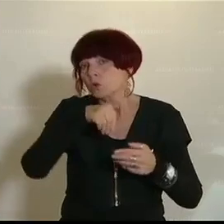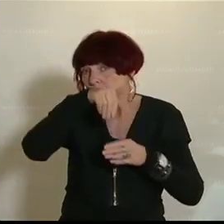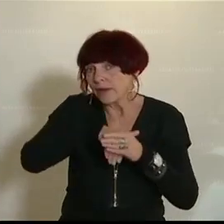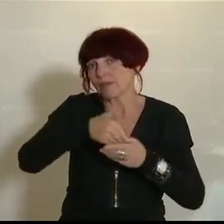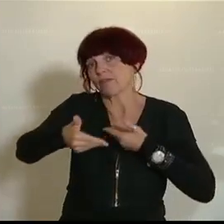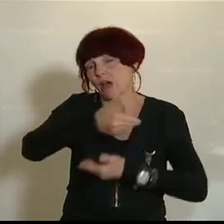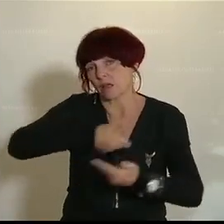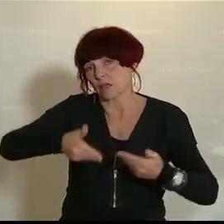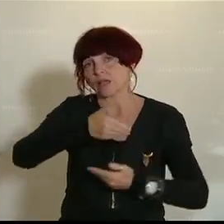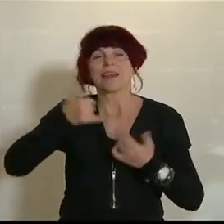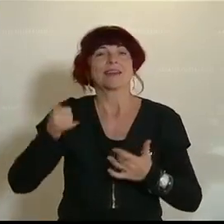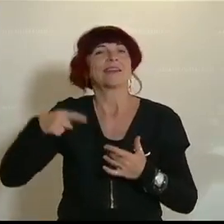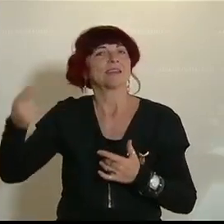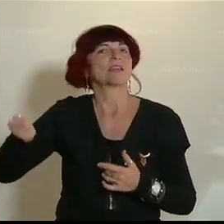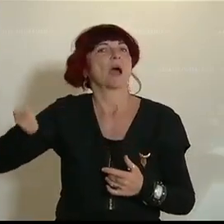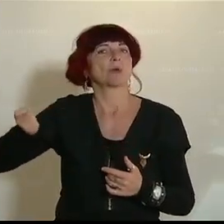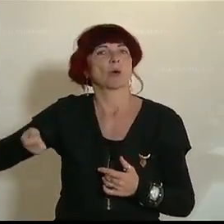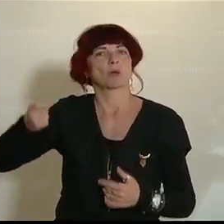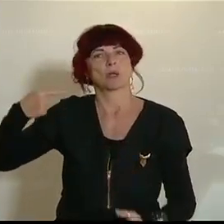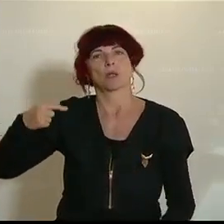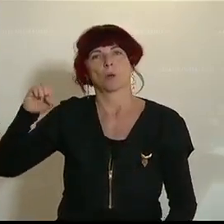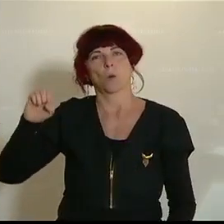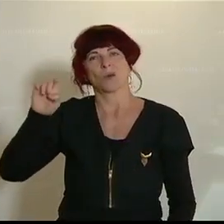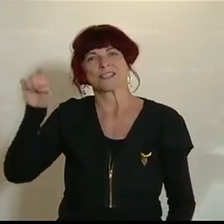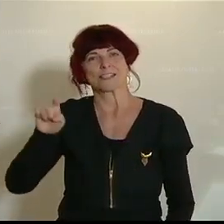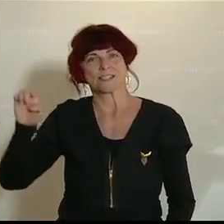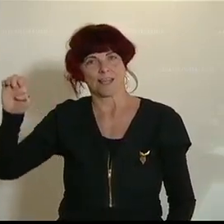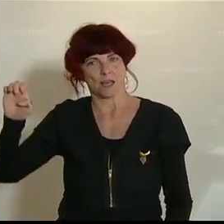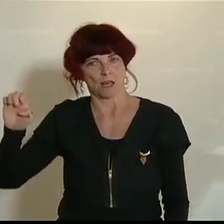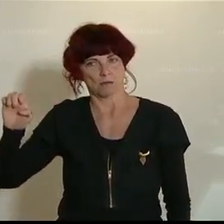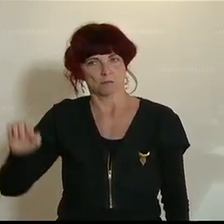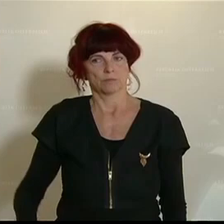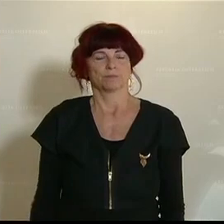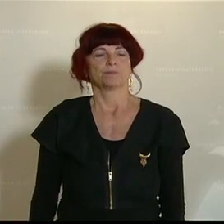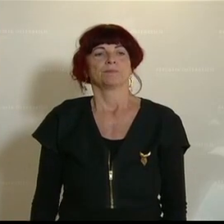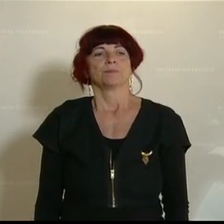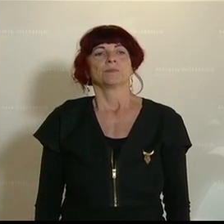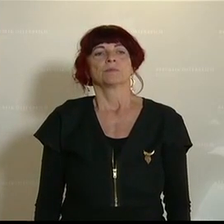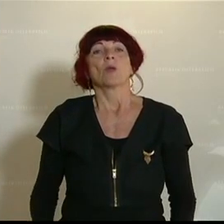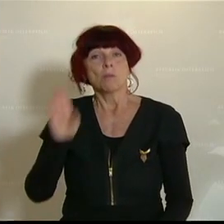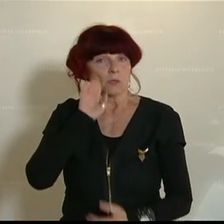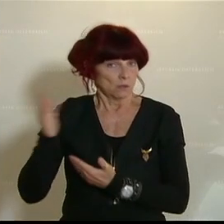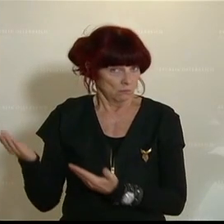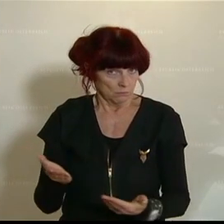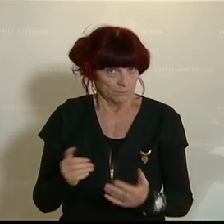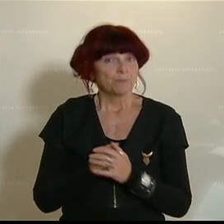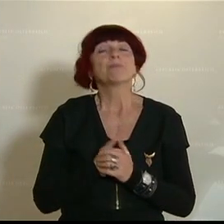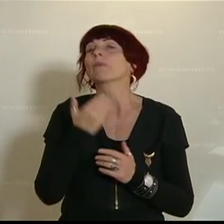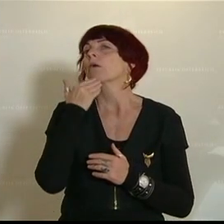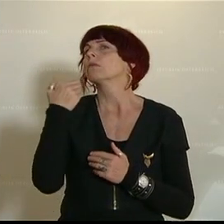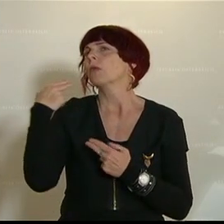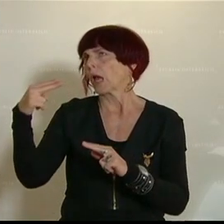Antrag der FPÖ zu dieser Budgetuntergruppe. Das Budget wird morgen abgestimmt und damit auch alle Anträge, die heute und gestern